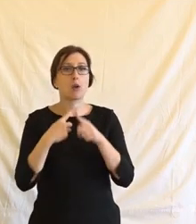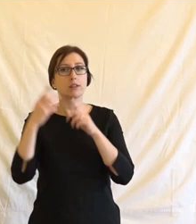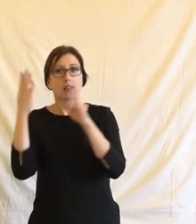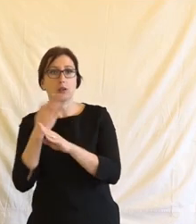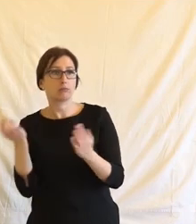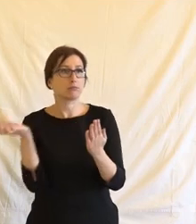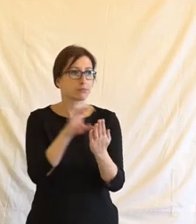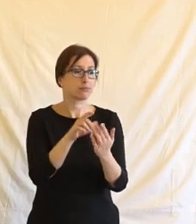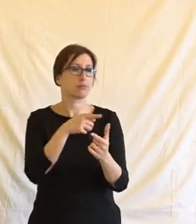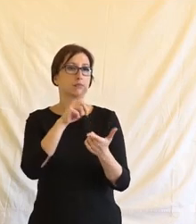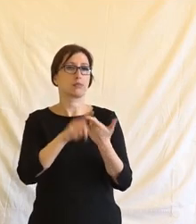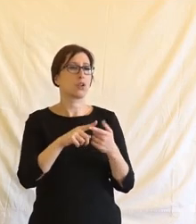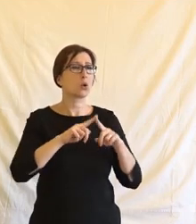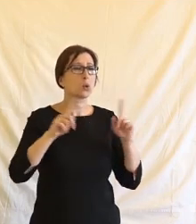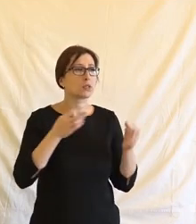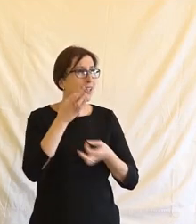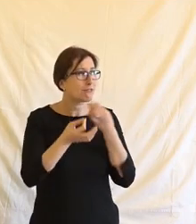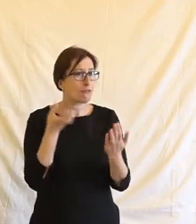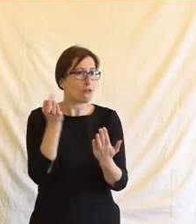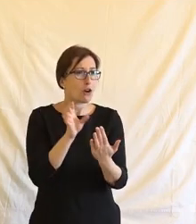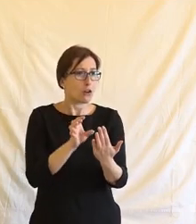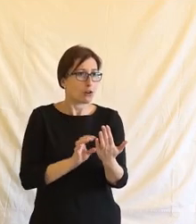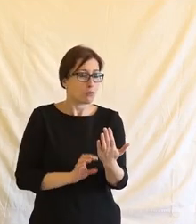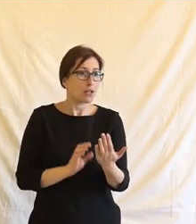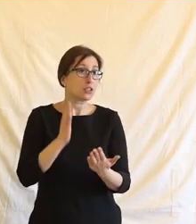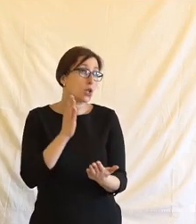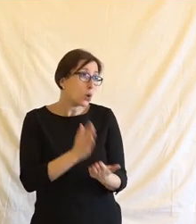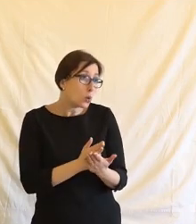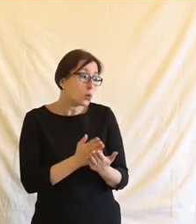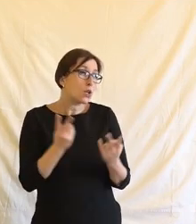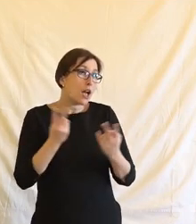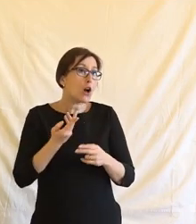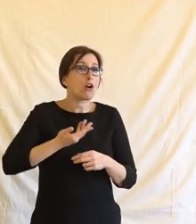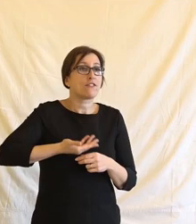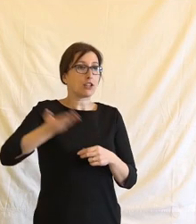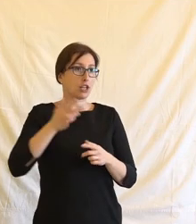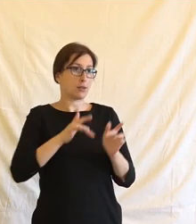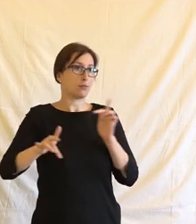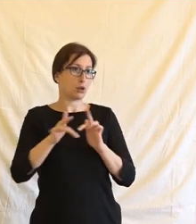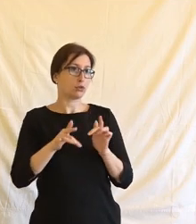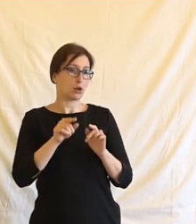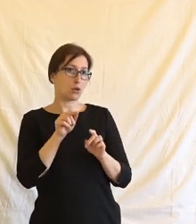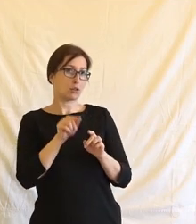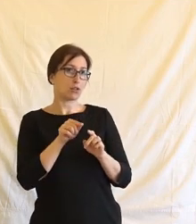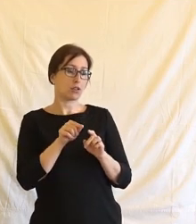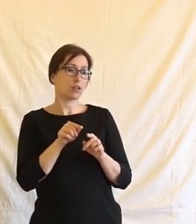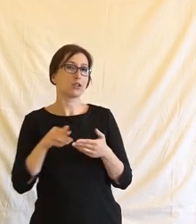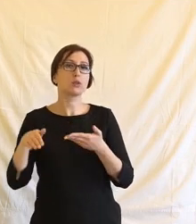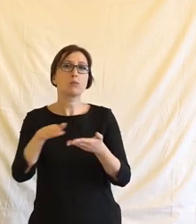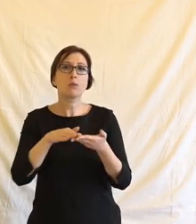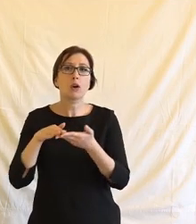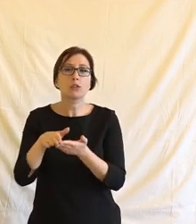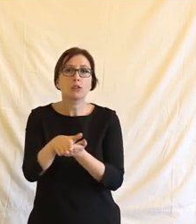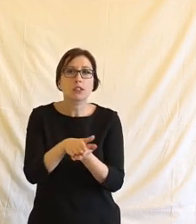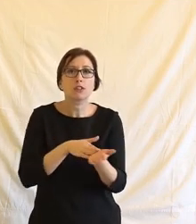rozhodnutí a v podstatě je to takové už jakoby fórum blížící se veřejnému prostoru. A celospolečensky